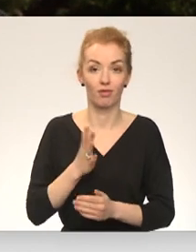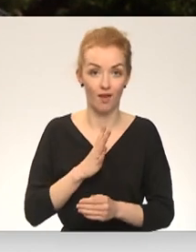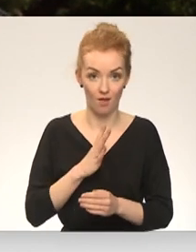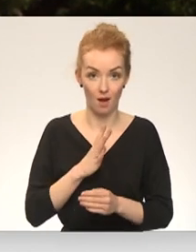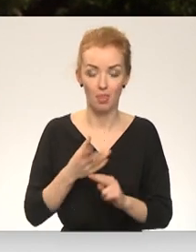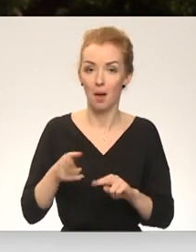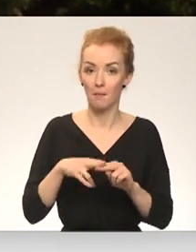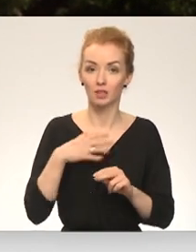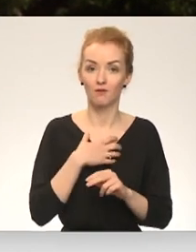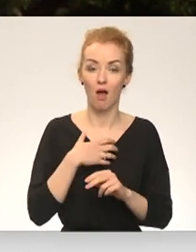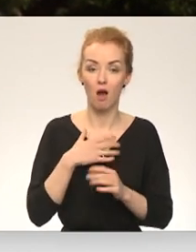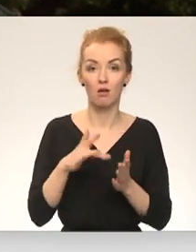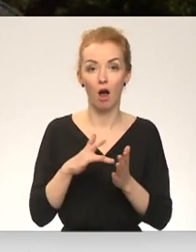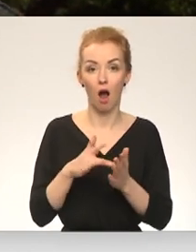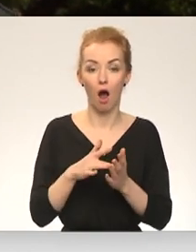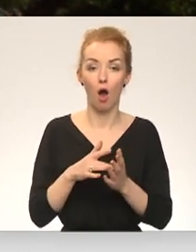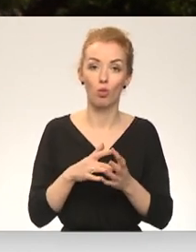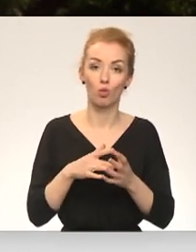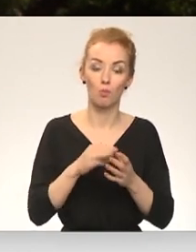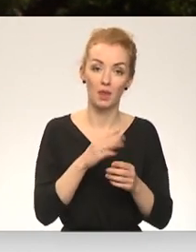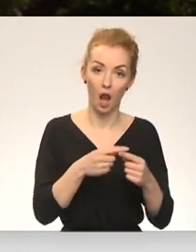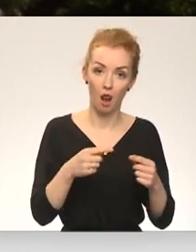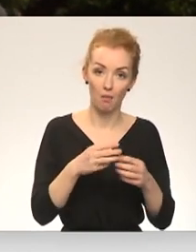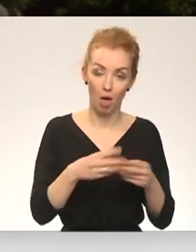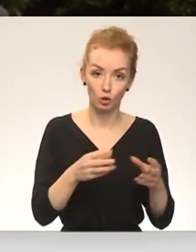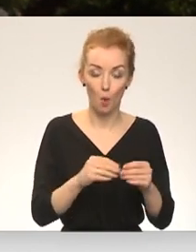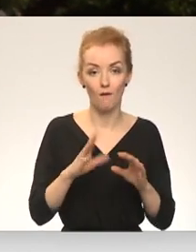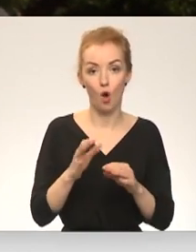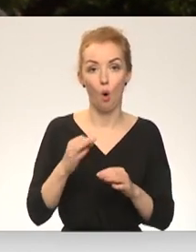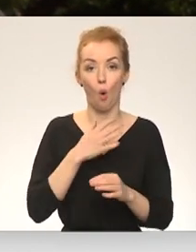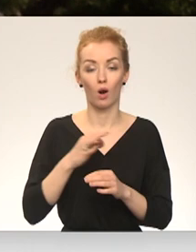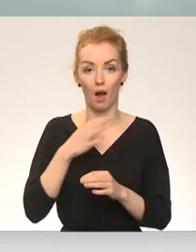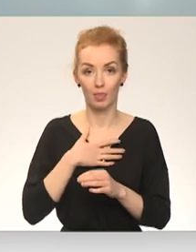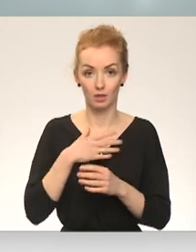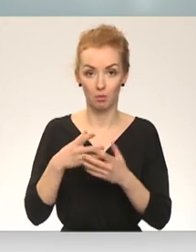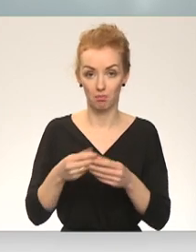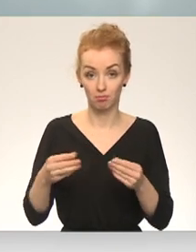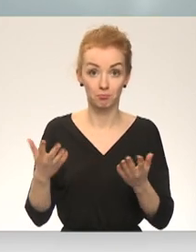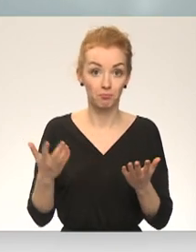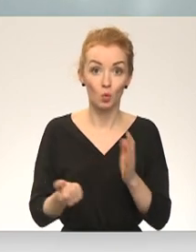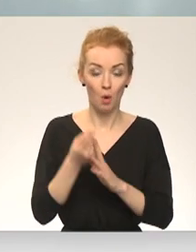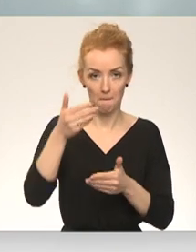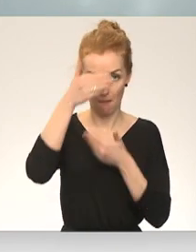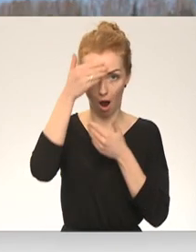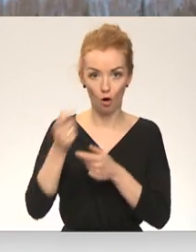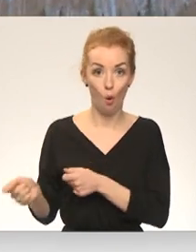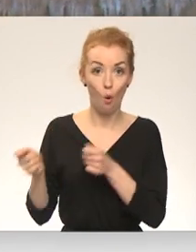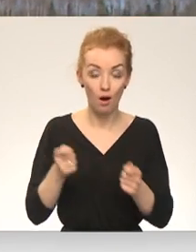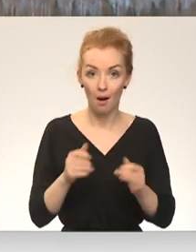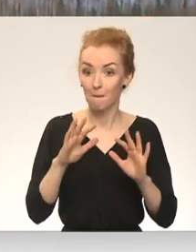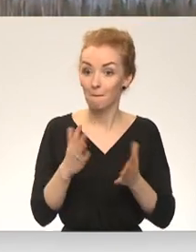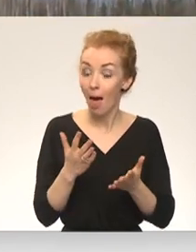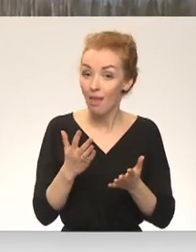Tātad tur ir vain organiskais mēslojums vai minerālmēslojums. Maroka. Taču Marokas fosfors